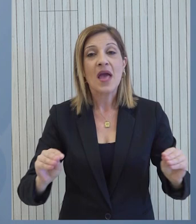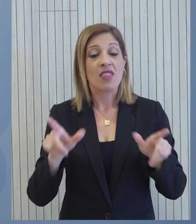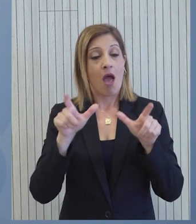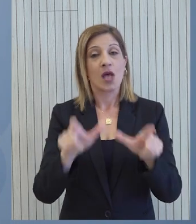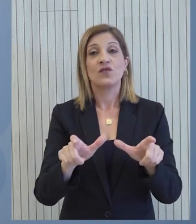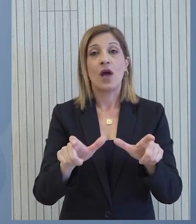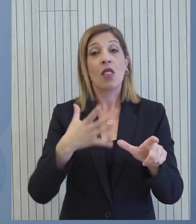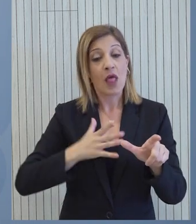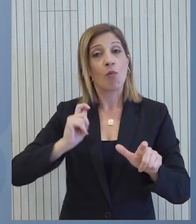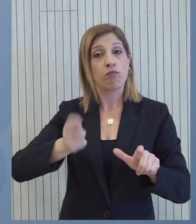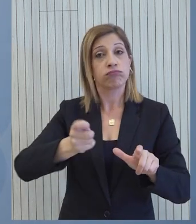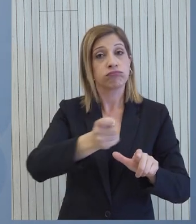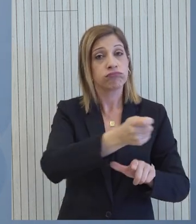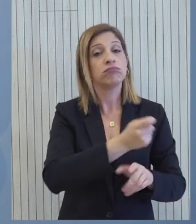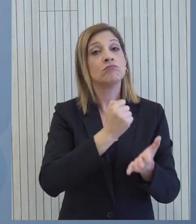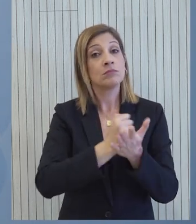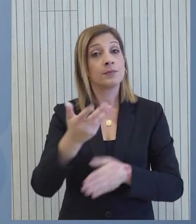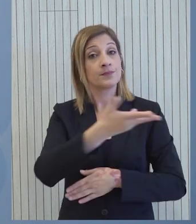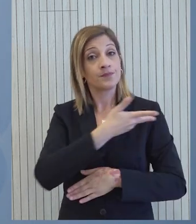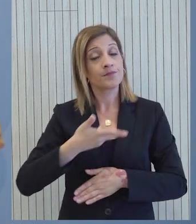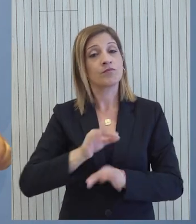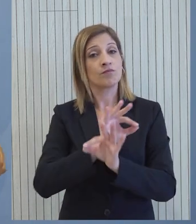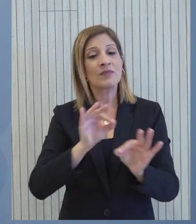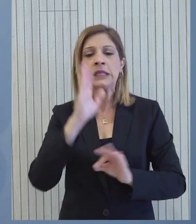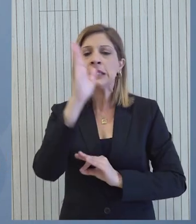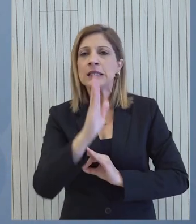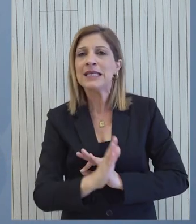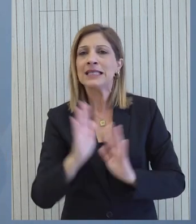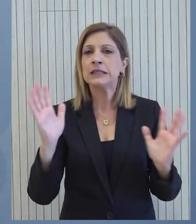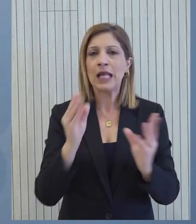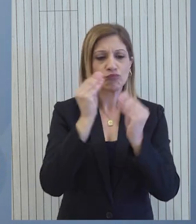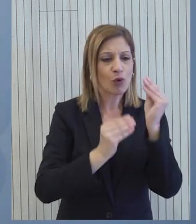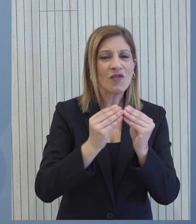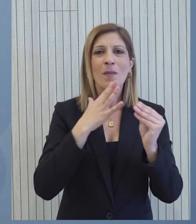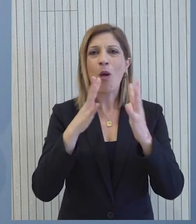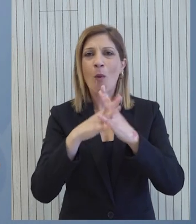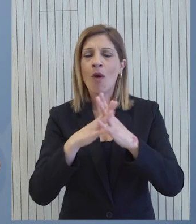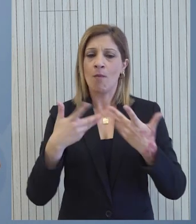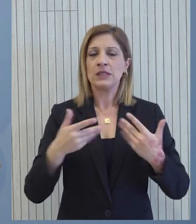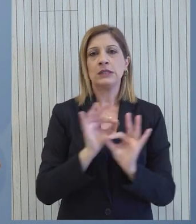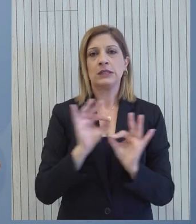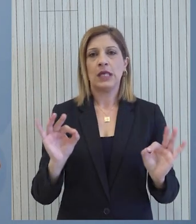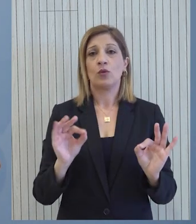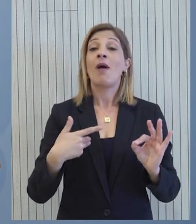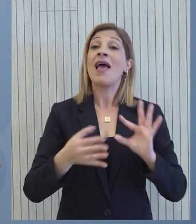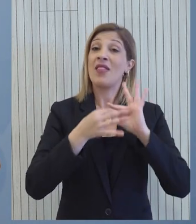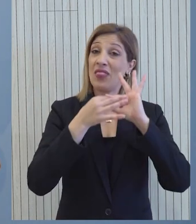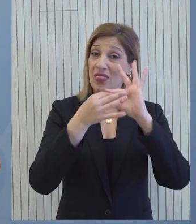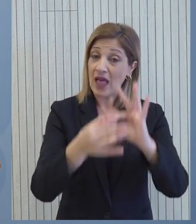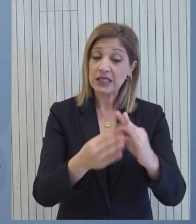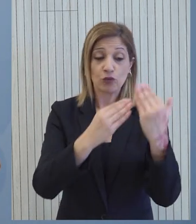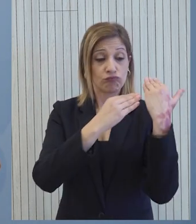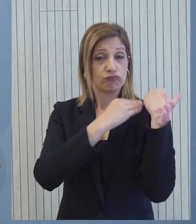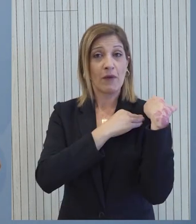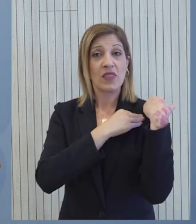ασφάλεια αλλά και να είμαστε σε θέση να αντιμετωπίζουμε τις κρίσεις λόγω των γεωπολιτικών εξελίξεων. Θα συνεχίσουμε την υπεύθυνη